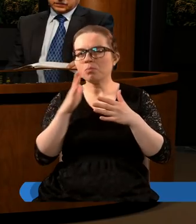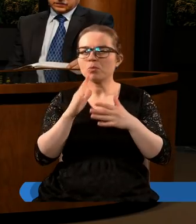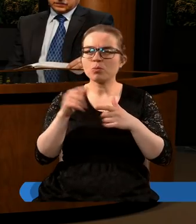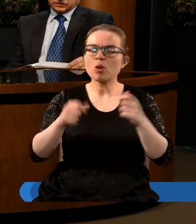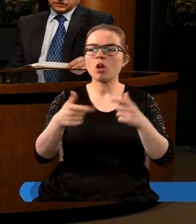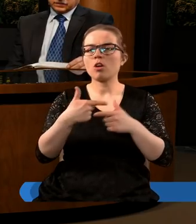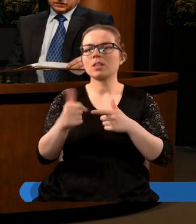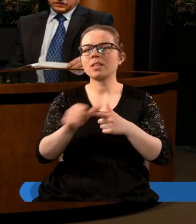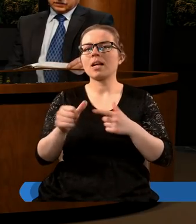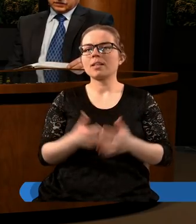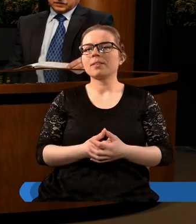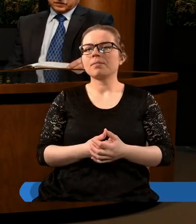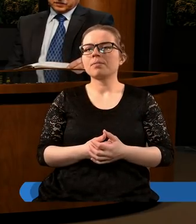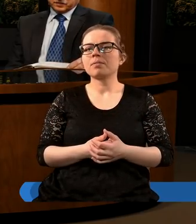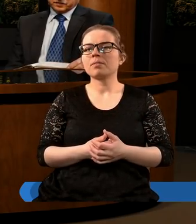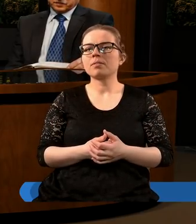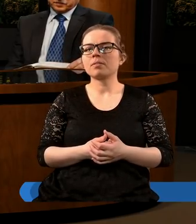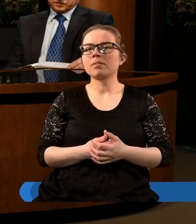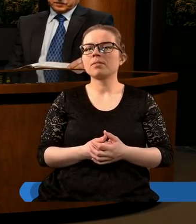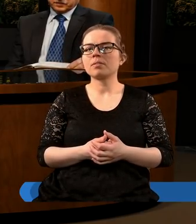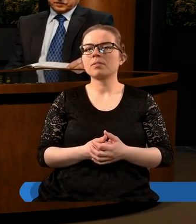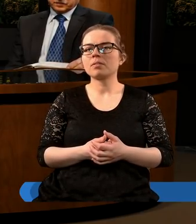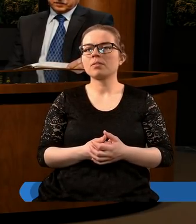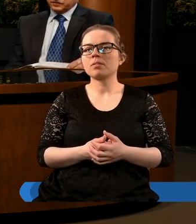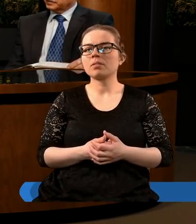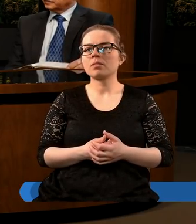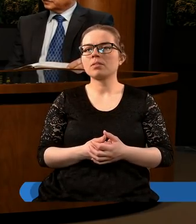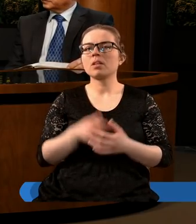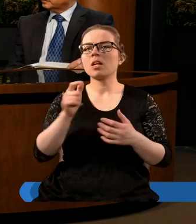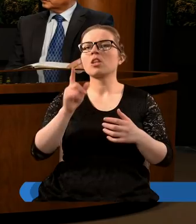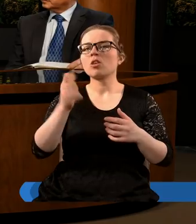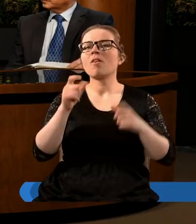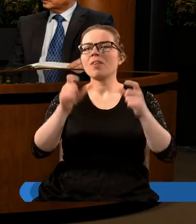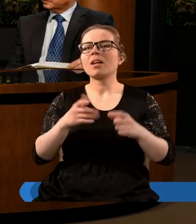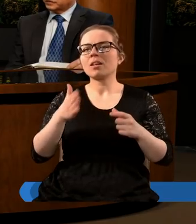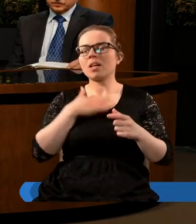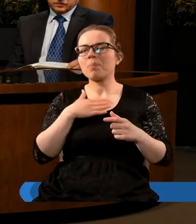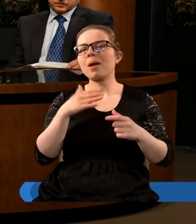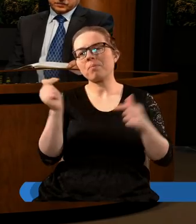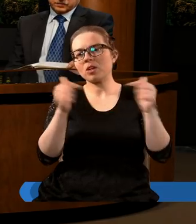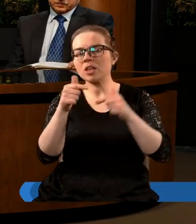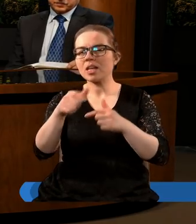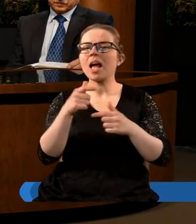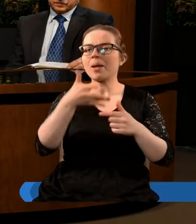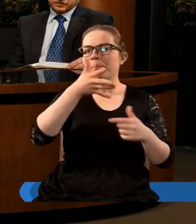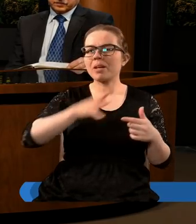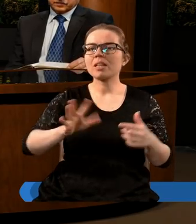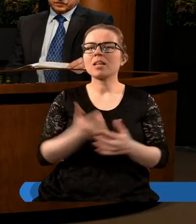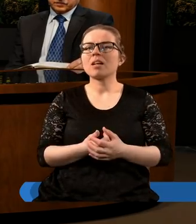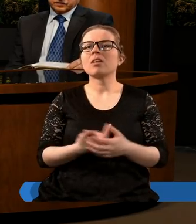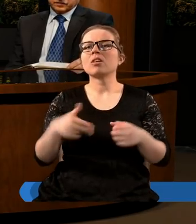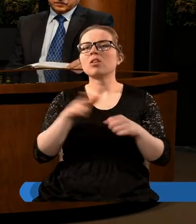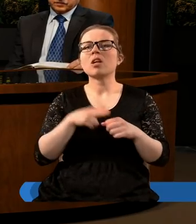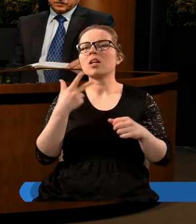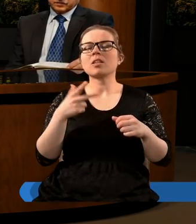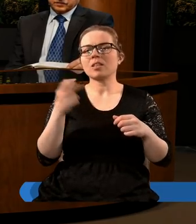Skaza się, właśnie. O tym będziemy potem jeszcze dalej mówić. Właśnie może mówi teraz w werset, drugi wiersz, bo mamy kontynuację tej myśli, z